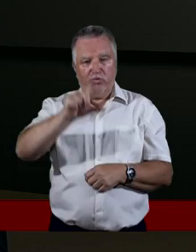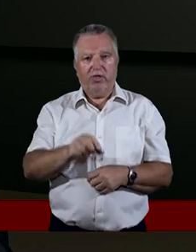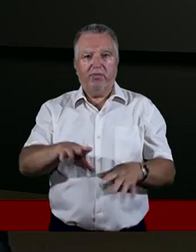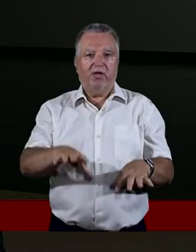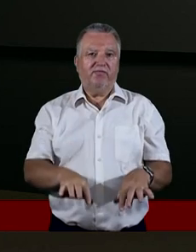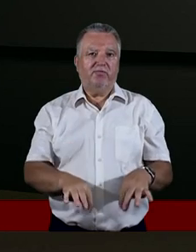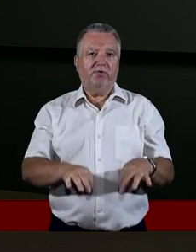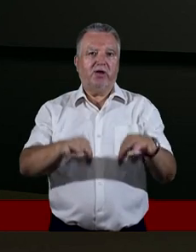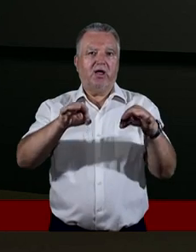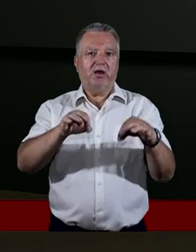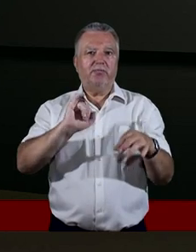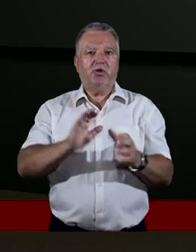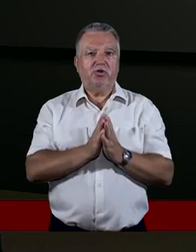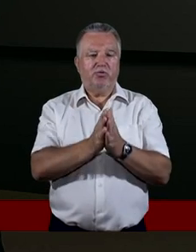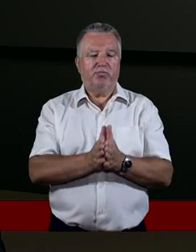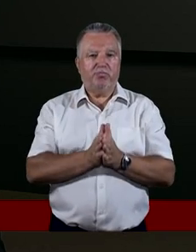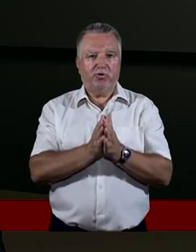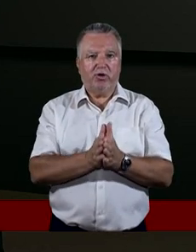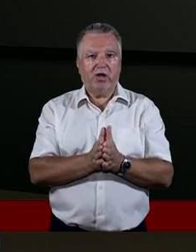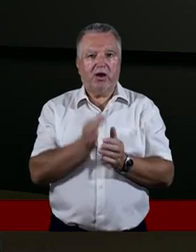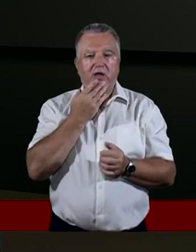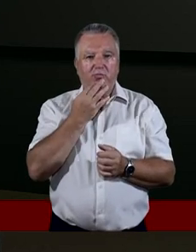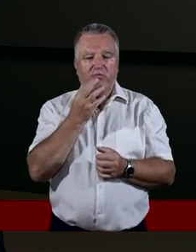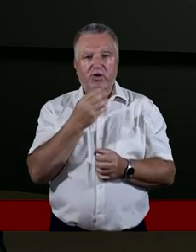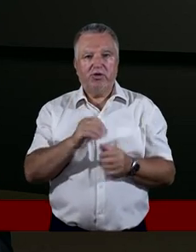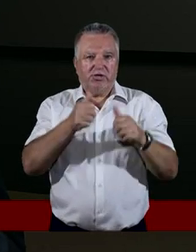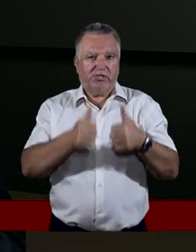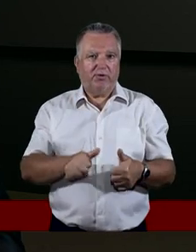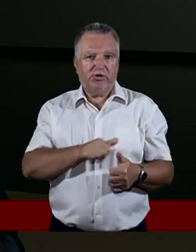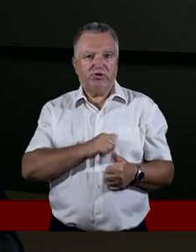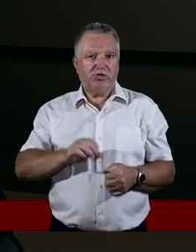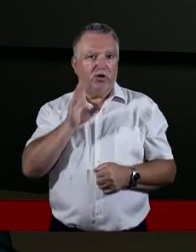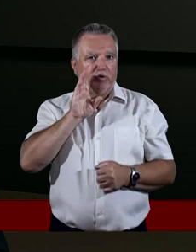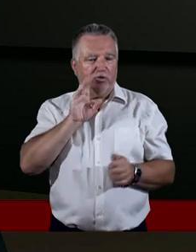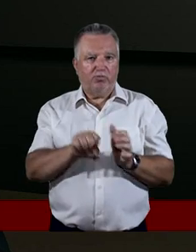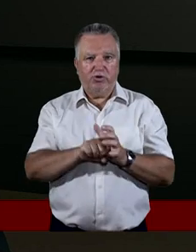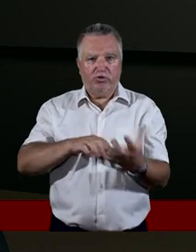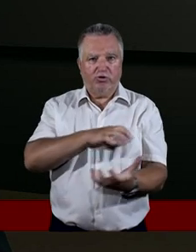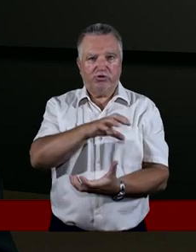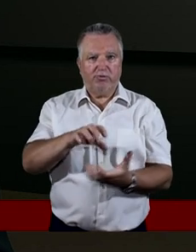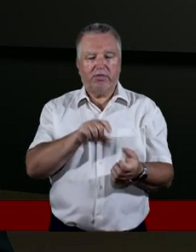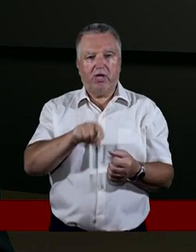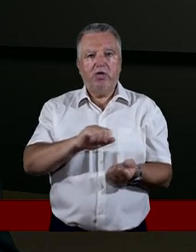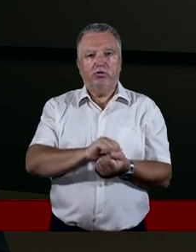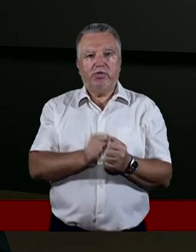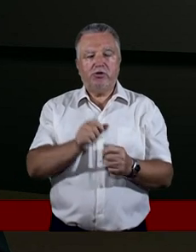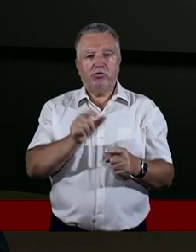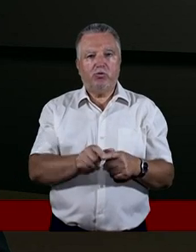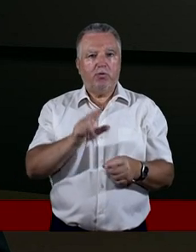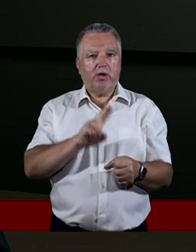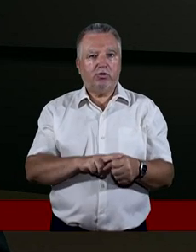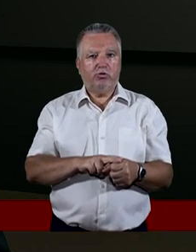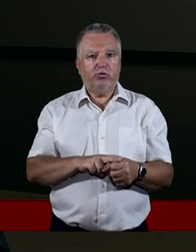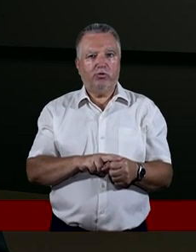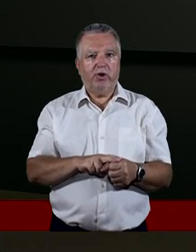mówi z kolei o poganach, żebyśmy się nie upodobniali do tego świata. Tu są słowa, które w